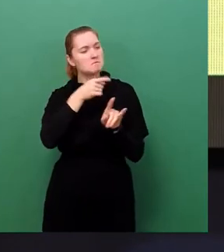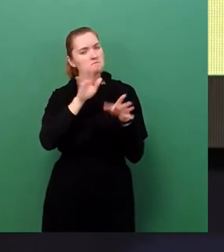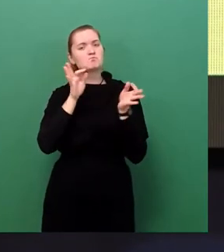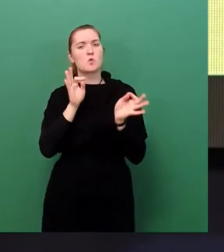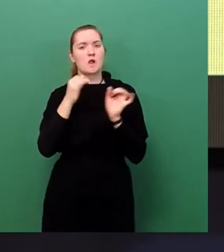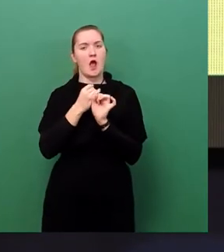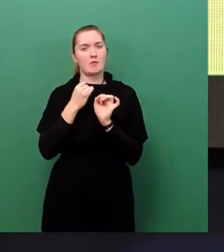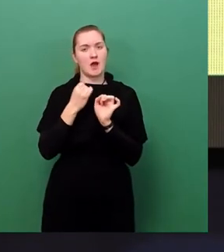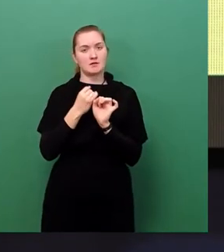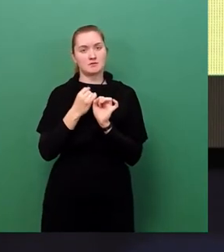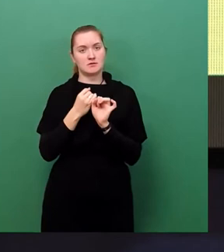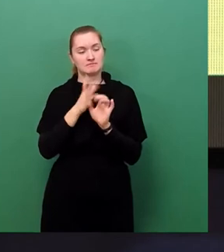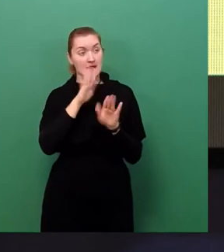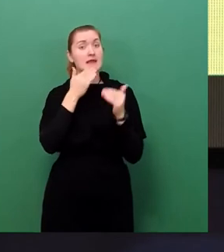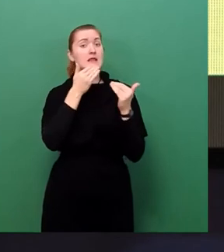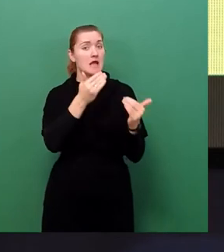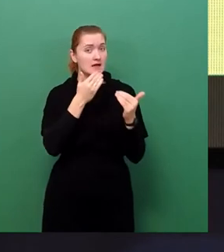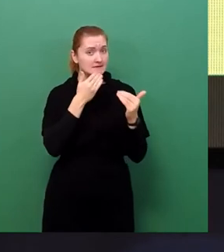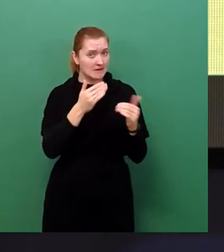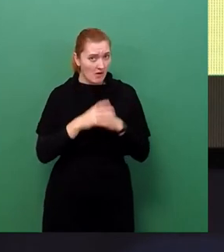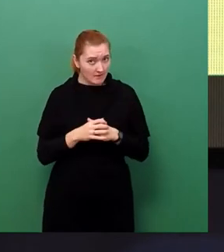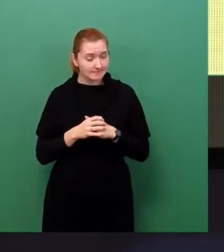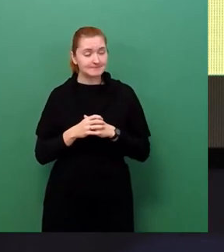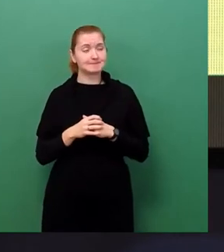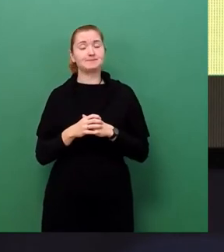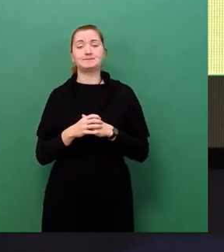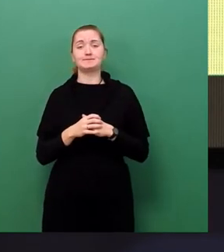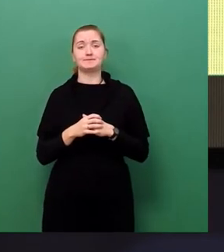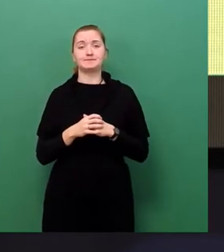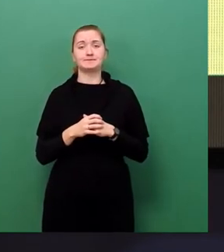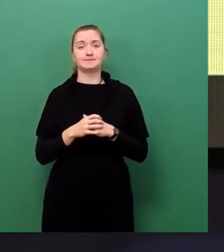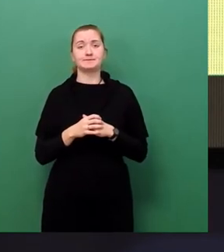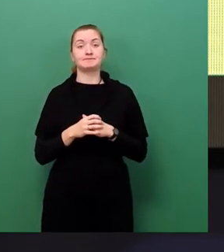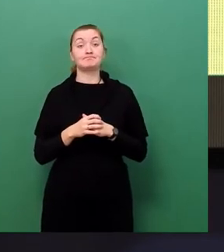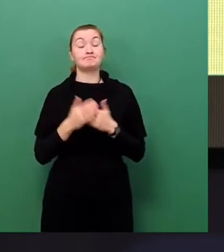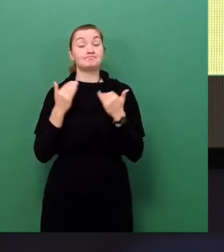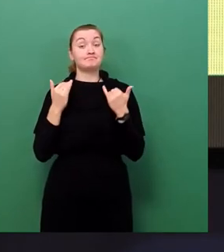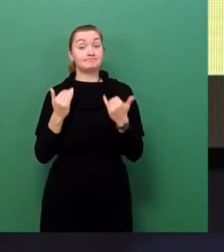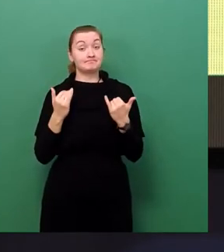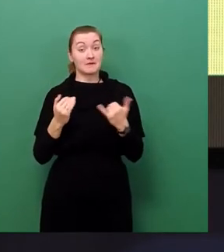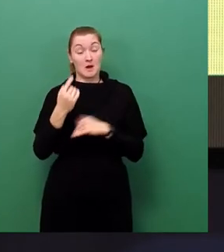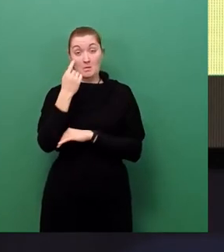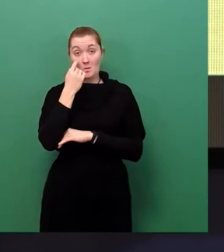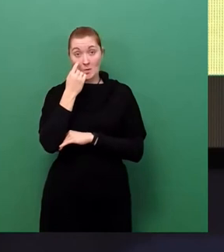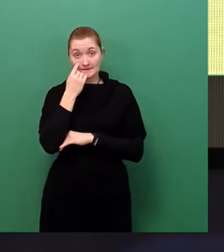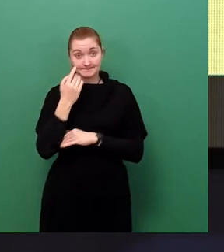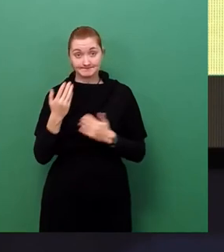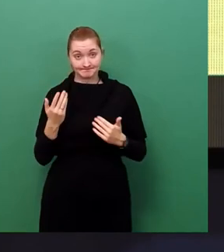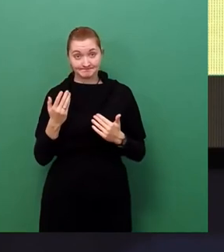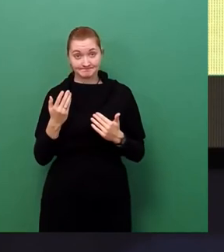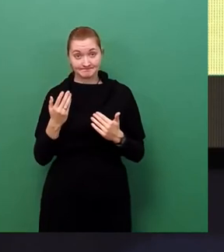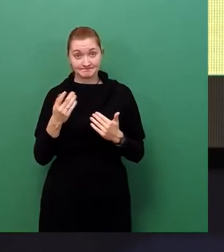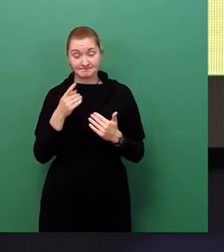Wir gebühren Ihnen Dank auszusprechen. Nach bisheriger Sachlage handelt es sich hier um fast unglaubliches